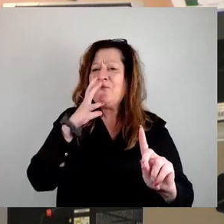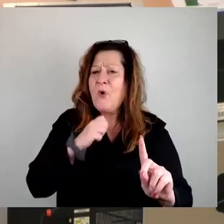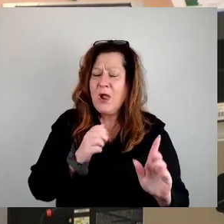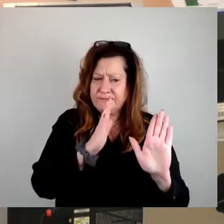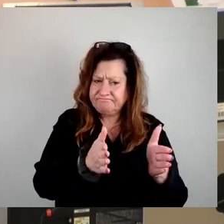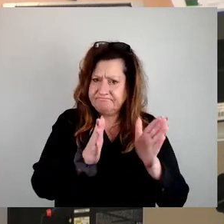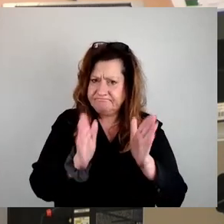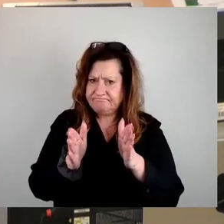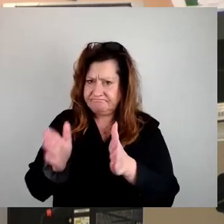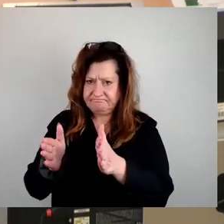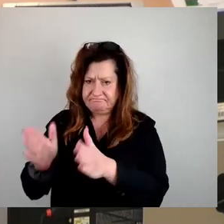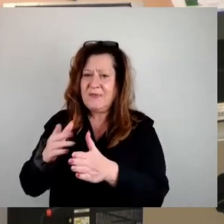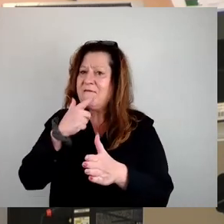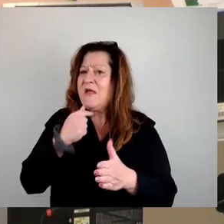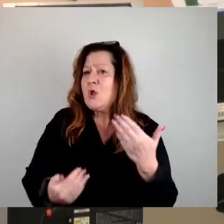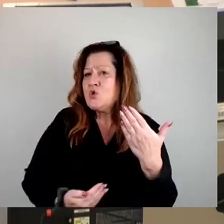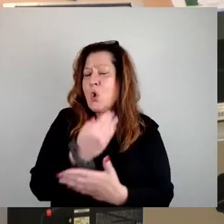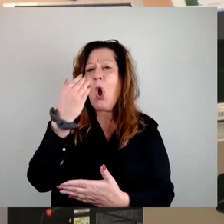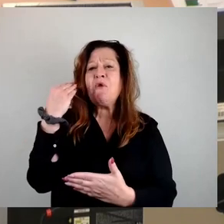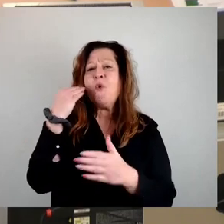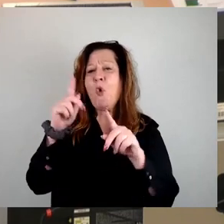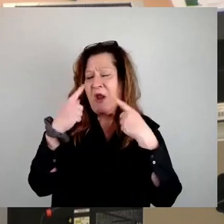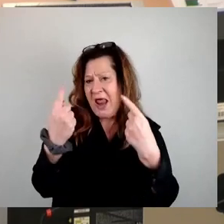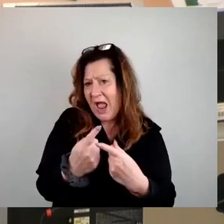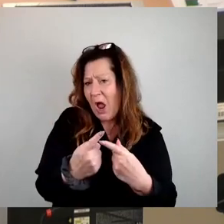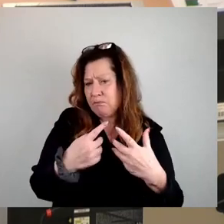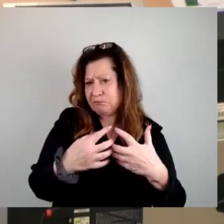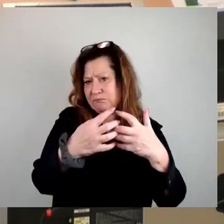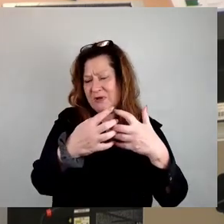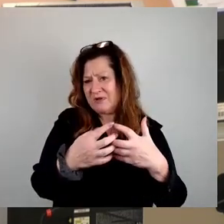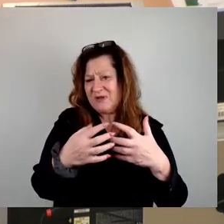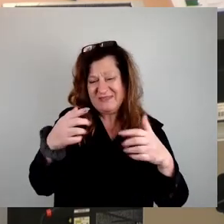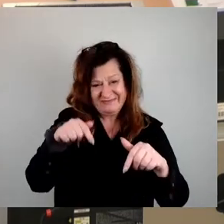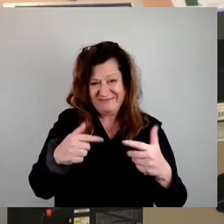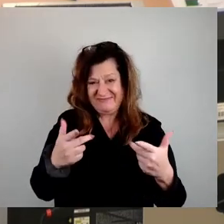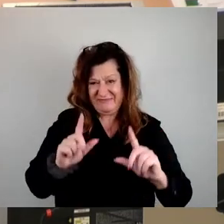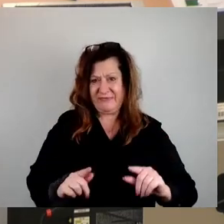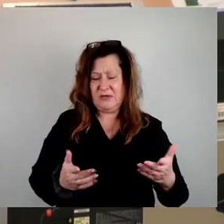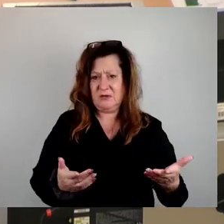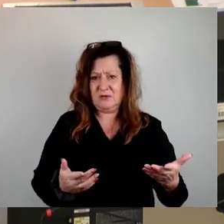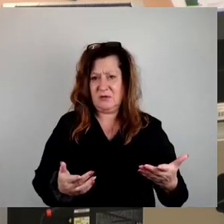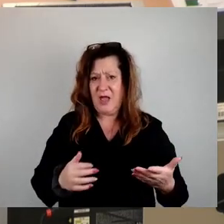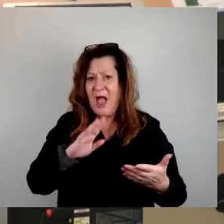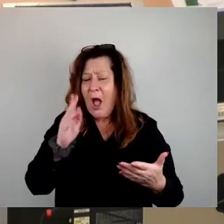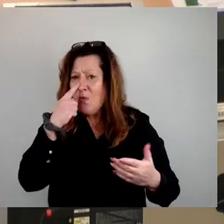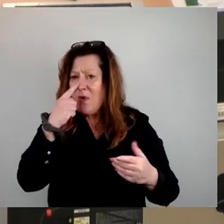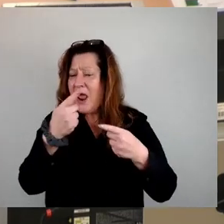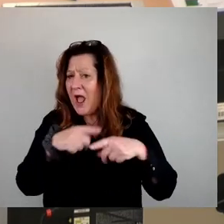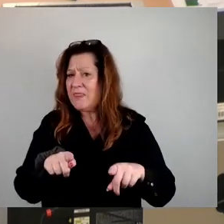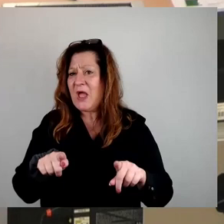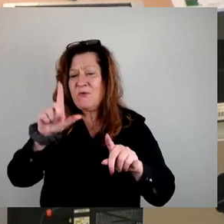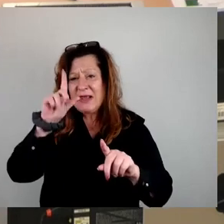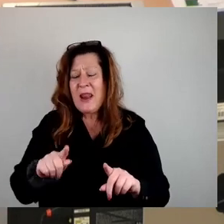schaffen. Das ist leider hier viel zu kurz gekommen. Auch wenn Herr Löser von Kleinstgenossenschaften und von Erdpacht spricht,